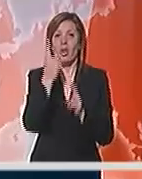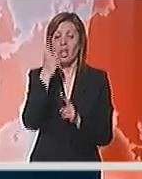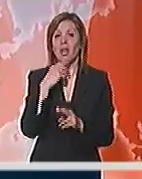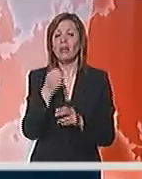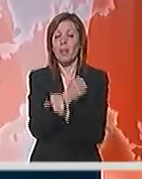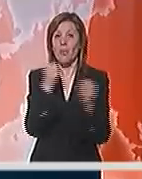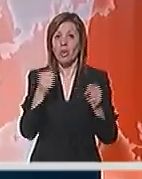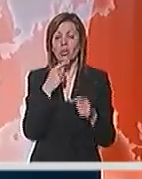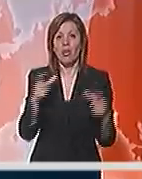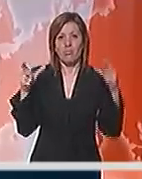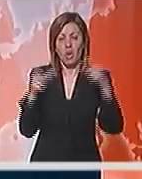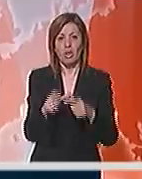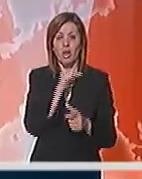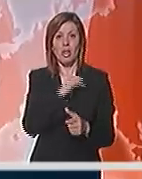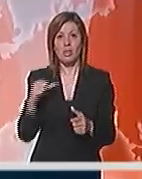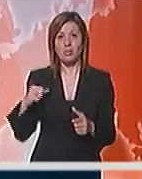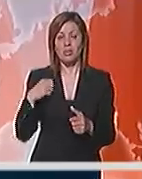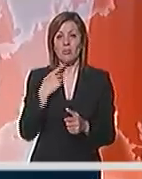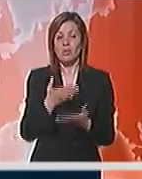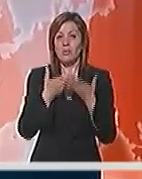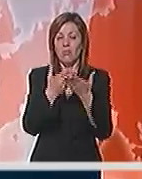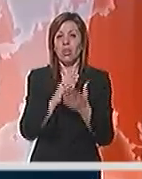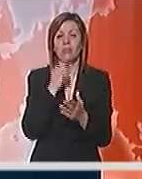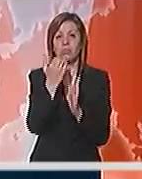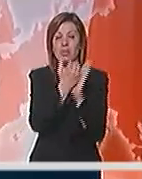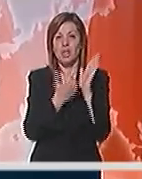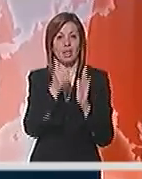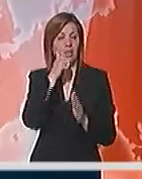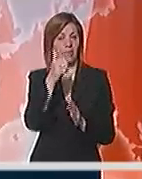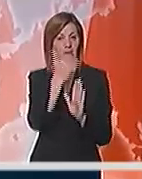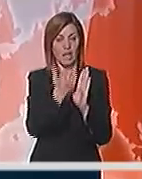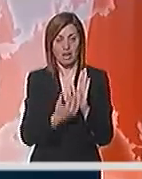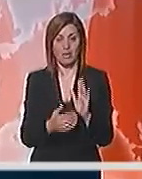demokrata blokirali su i samo stavljanje predloga zakona na dnevni red.